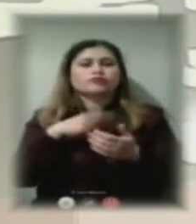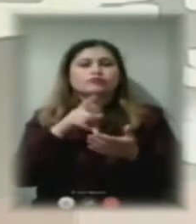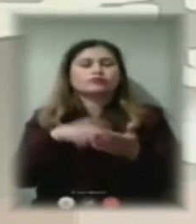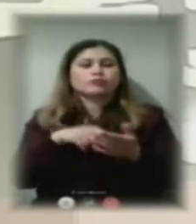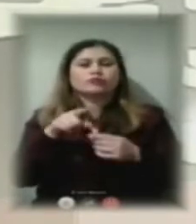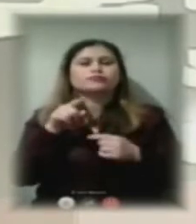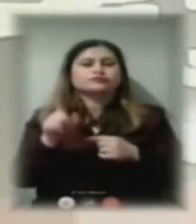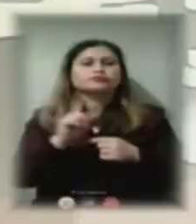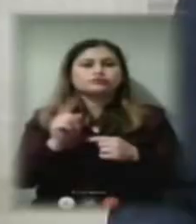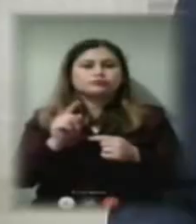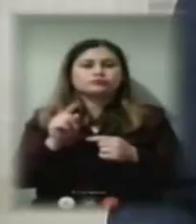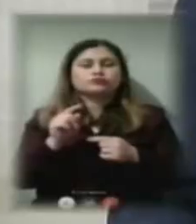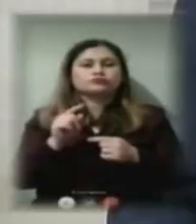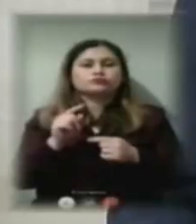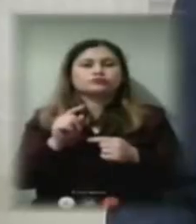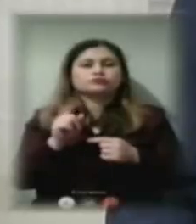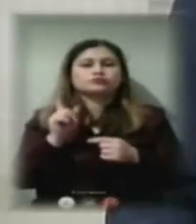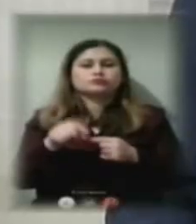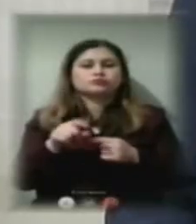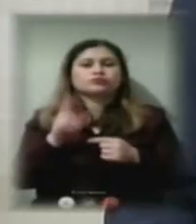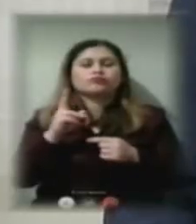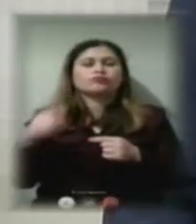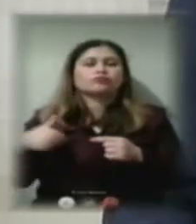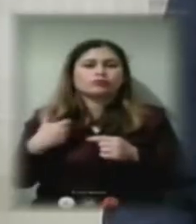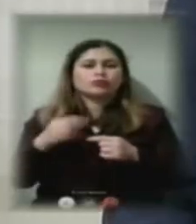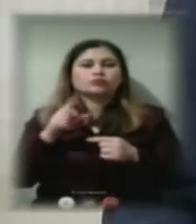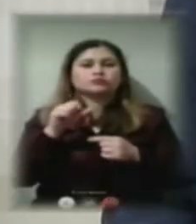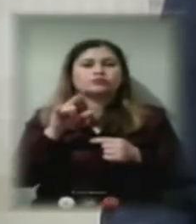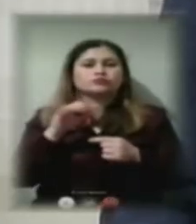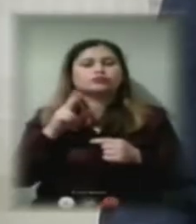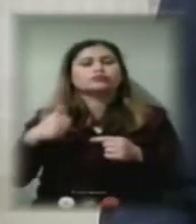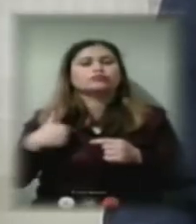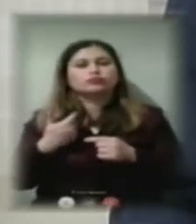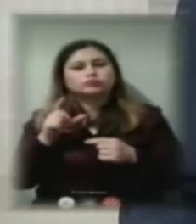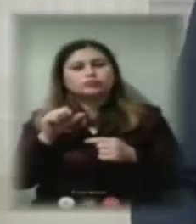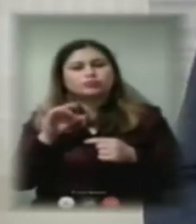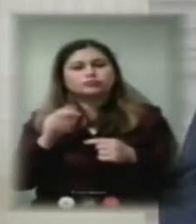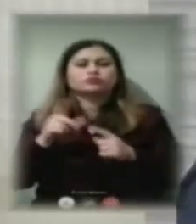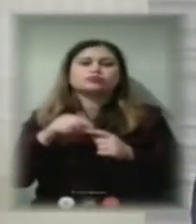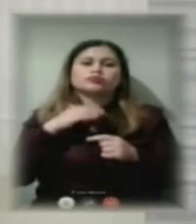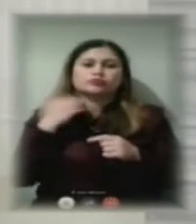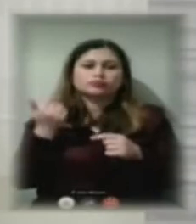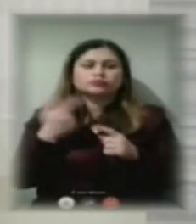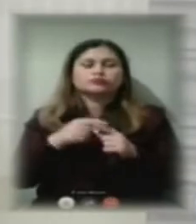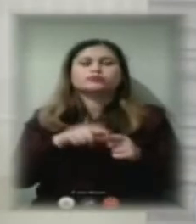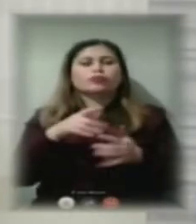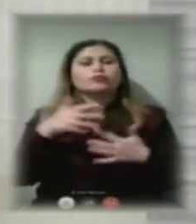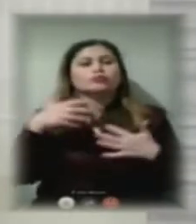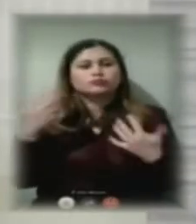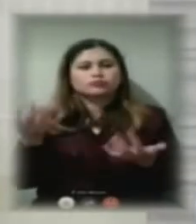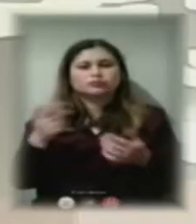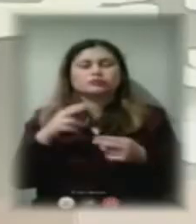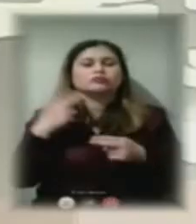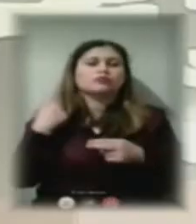значить, хтось хоче запускатися, хтось не хоче запускатися, такі величезні борги, тобто